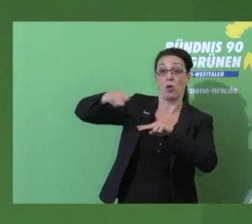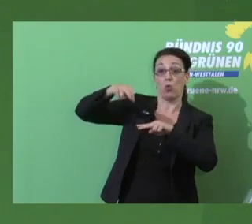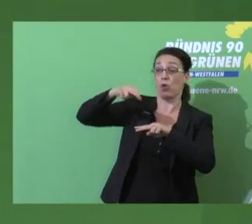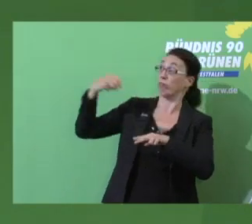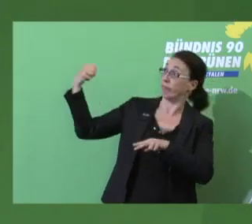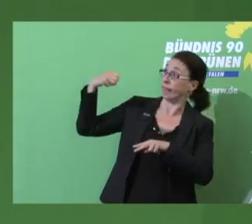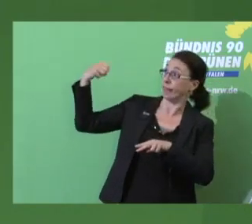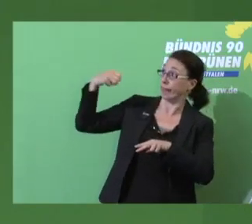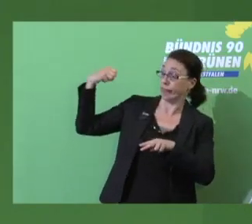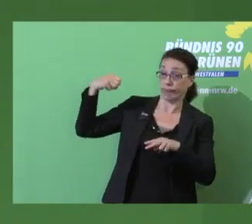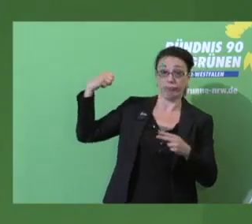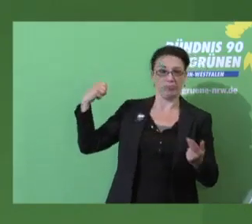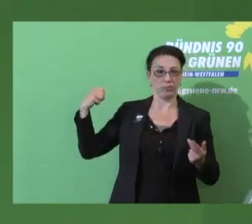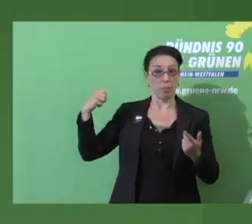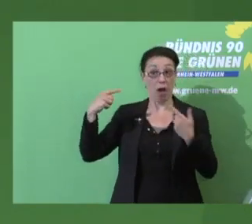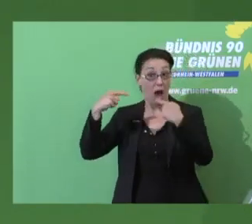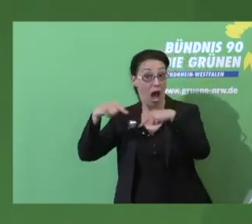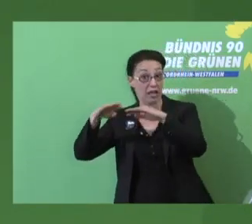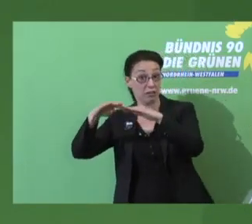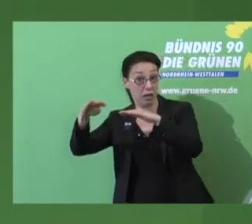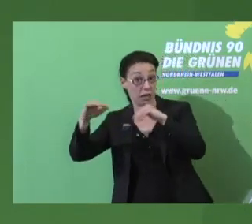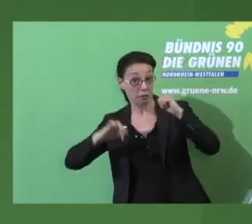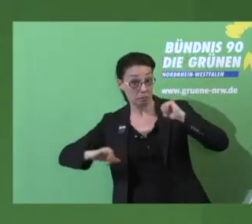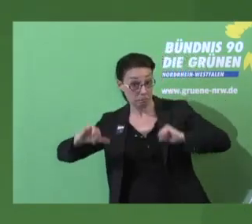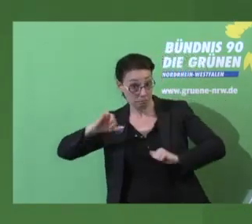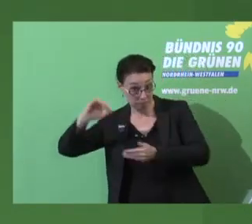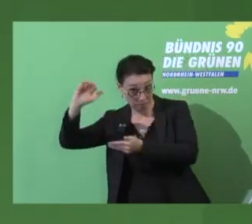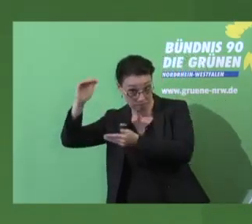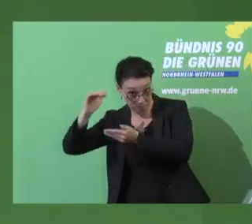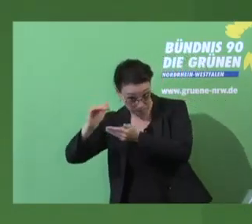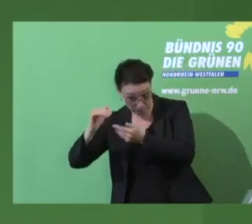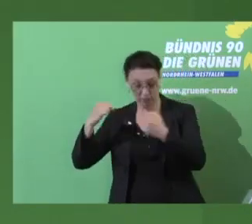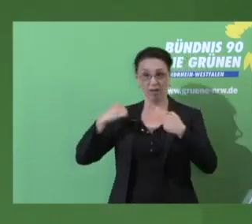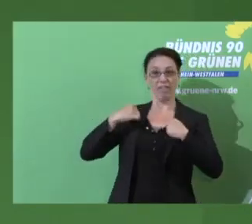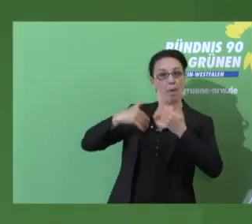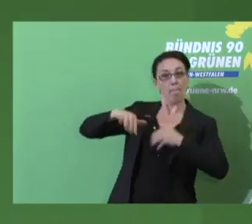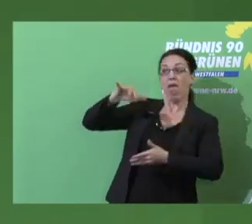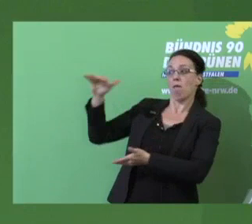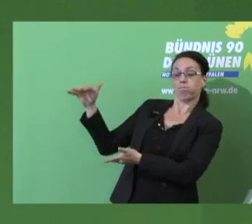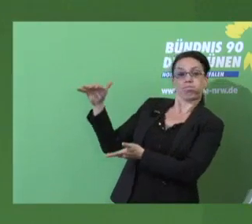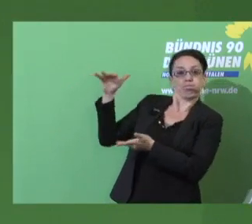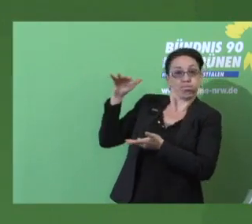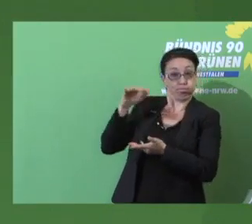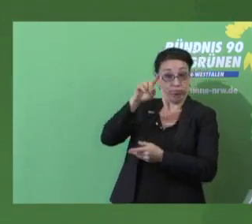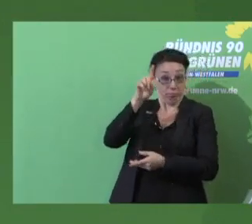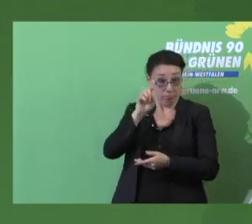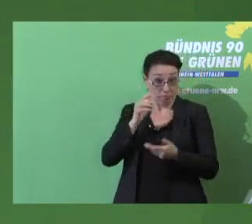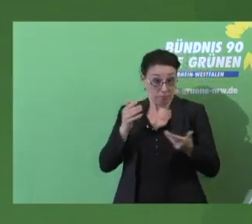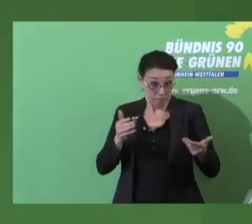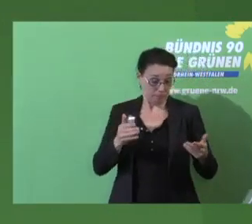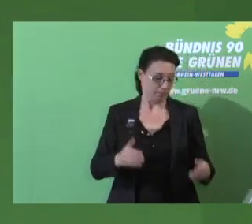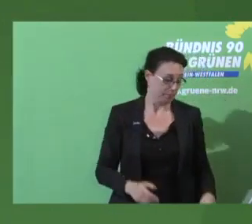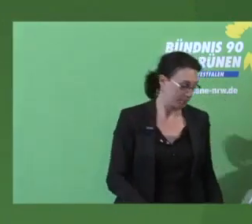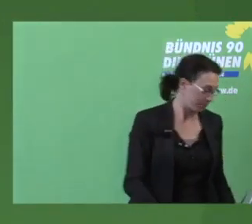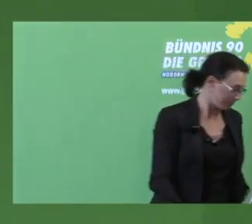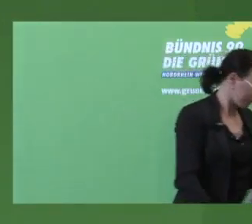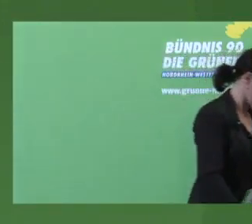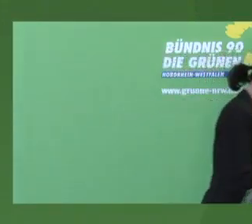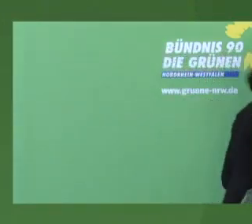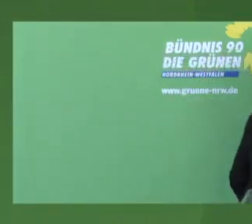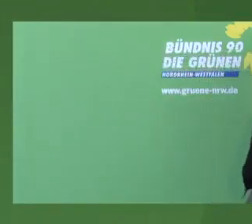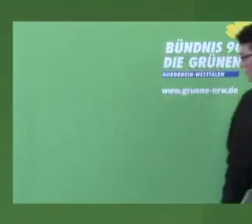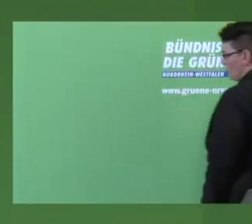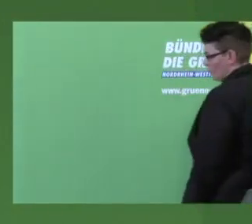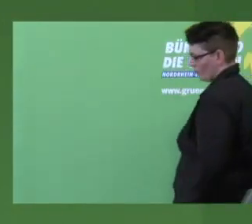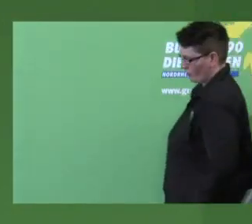Frage auf Kosten anderer Länder. Fragezeichen. Und er soll den Kommunen mehr Finanzmittel geben und der Bund soll auch noch mehr Anschlussstellen für